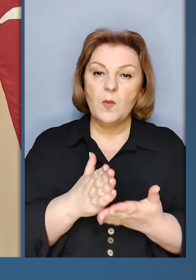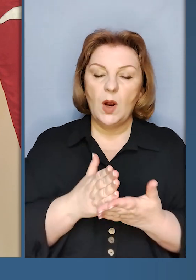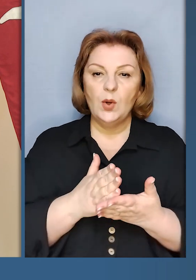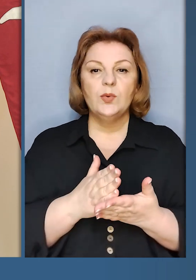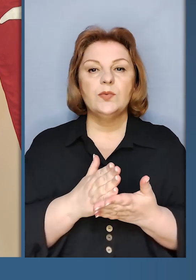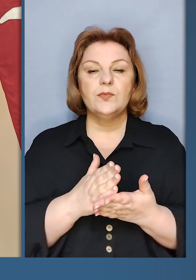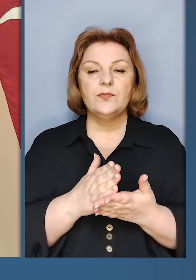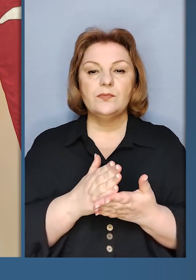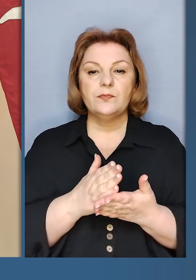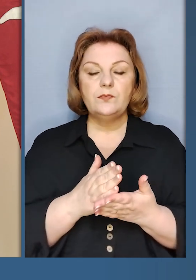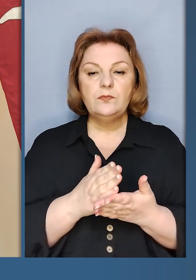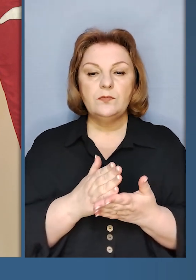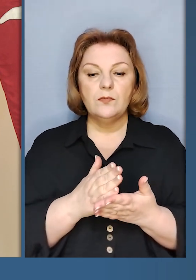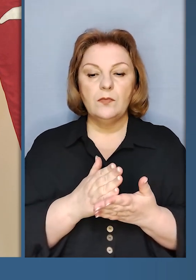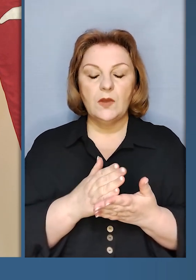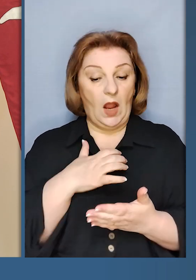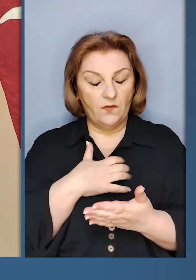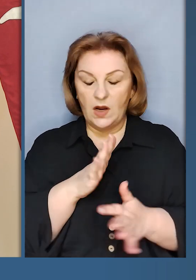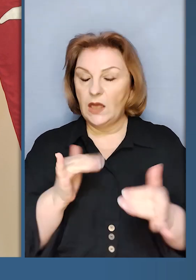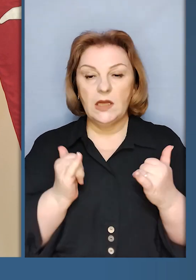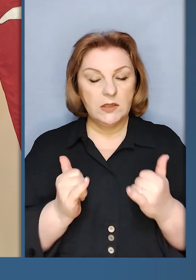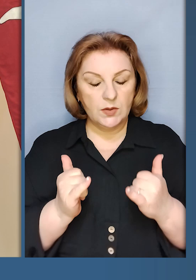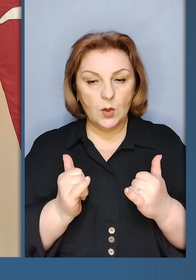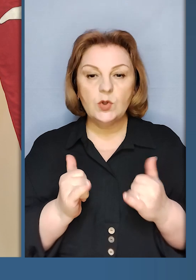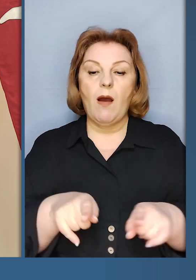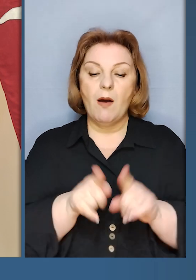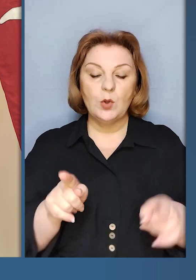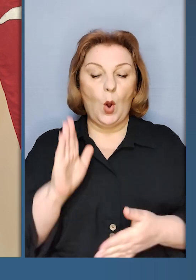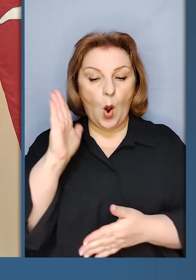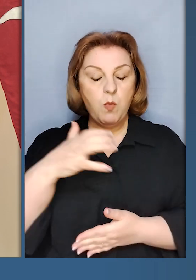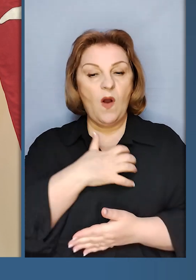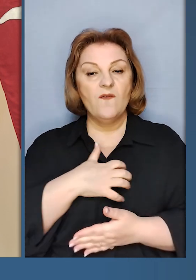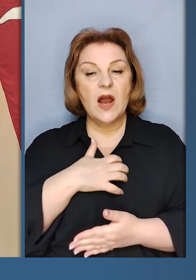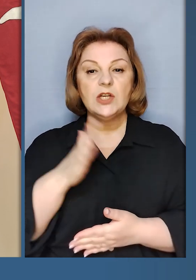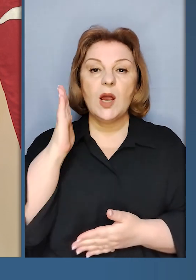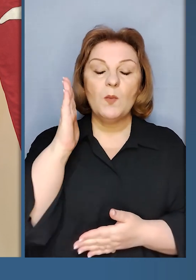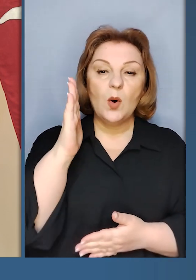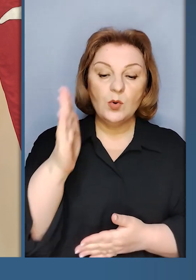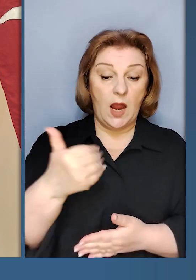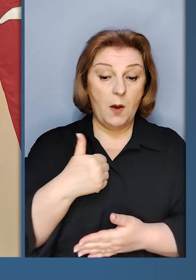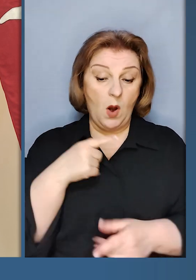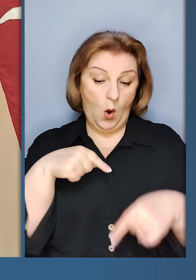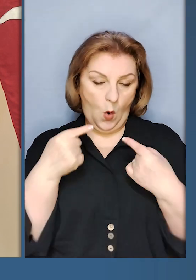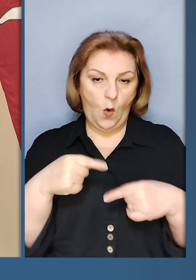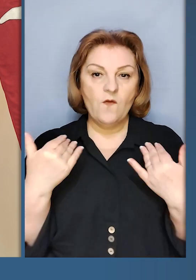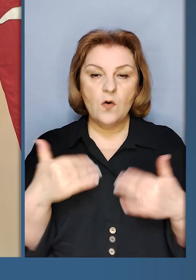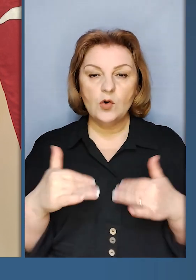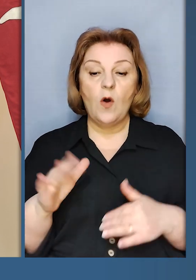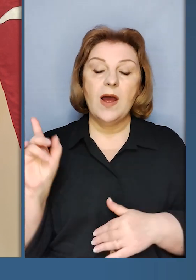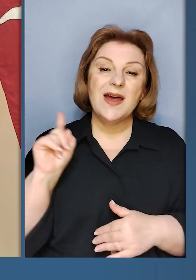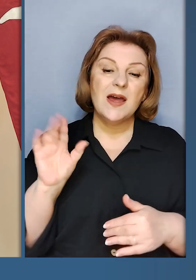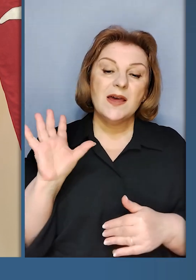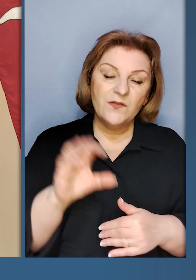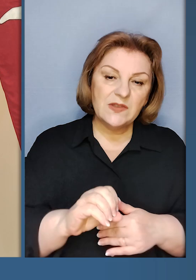важливими не лише на сьогодні, але також вони будуть важливими в майбутньому. Ми говорили про те все,